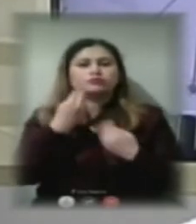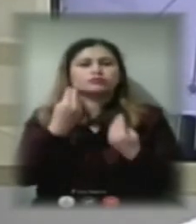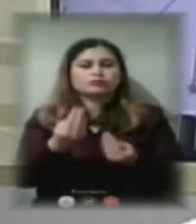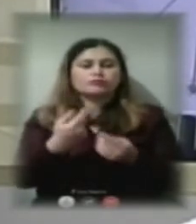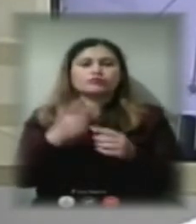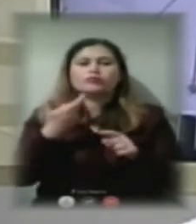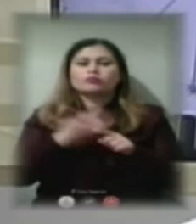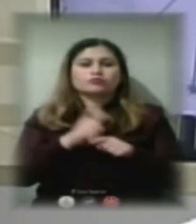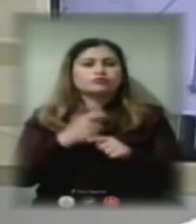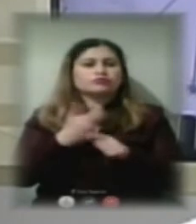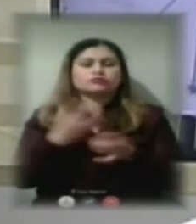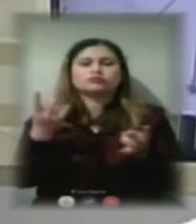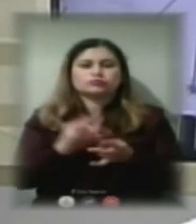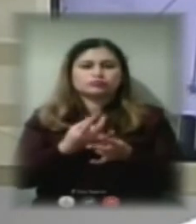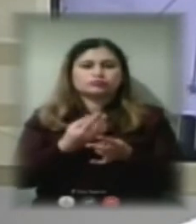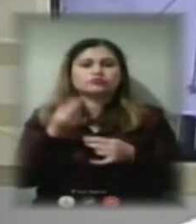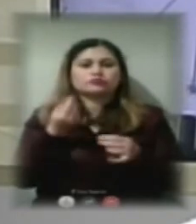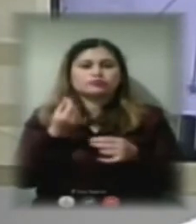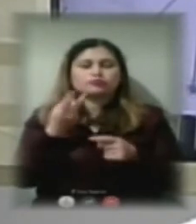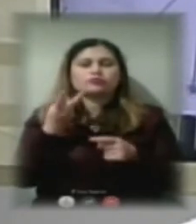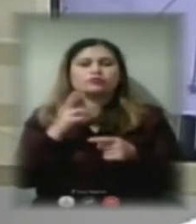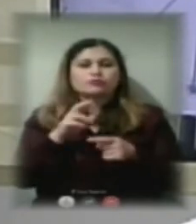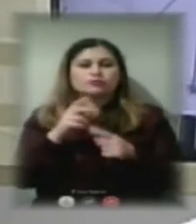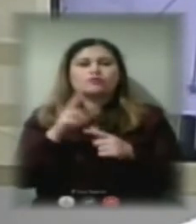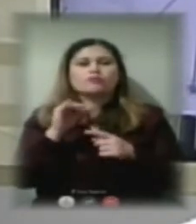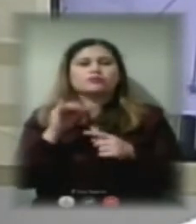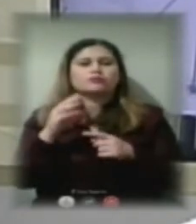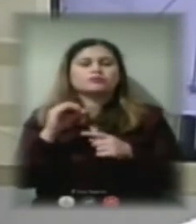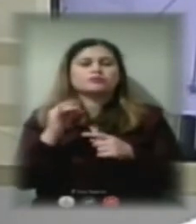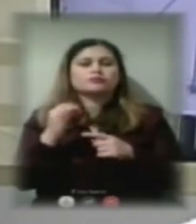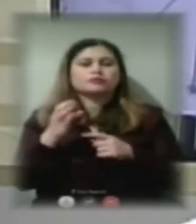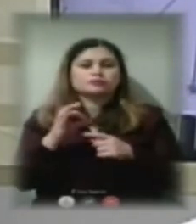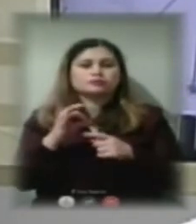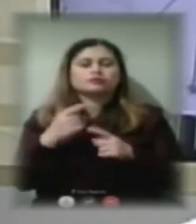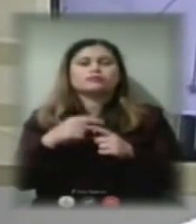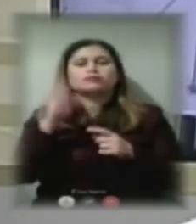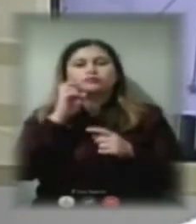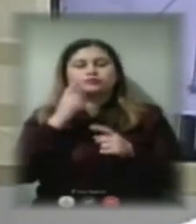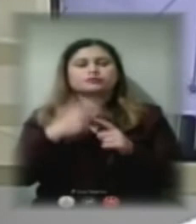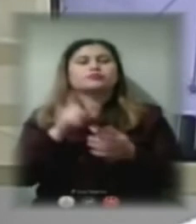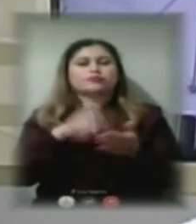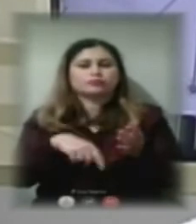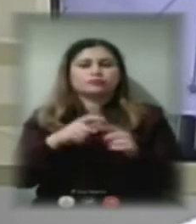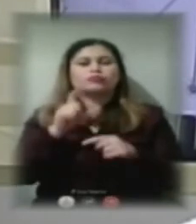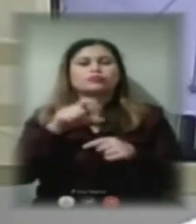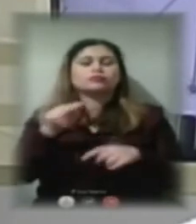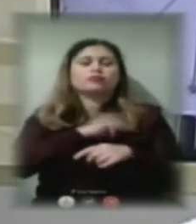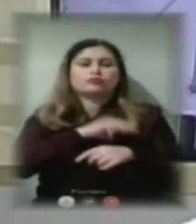потрібні кошти для і комунального підприємства, і державного підприємства. Повірте, люди працюють, люди